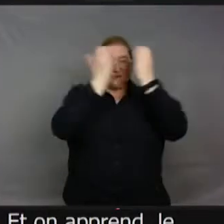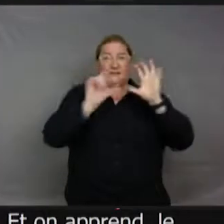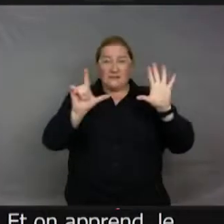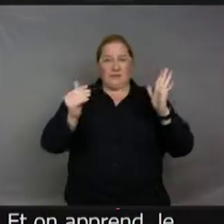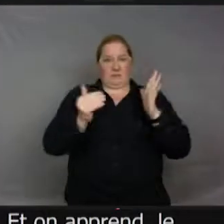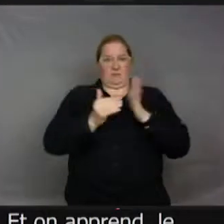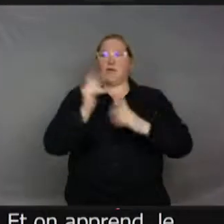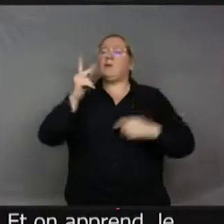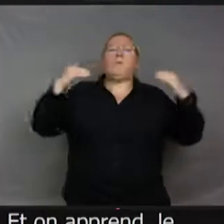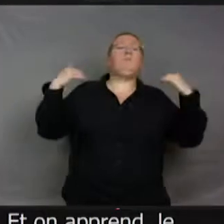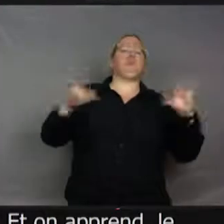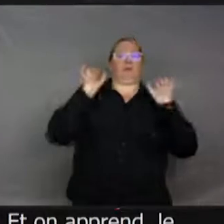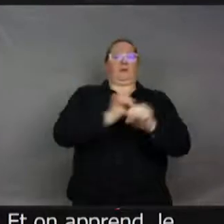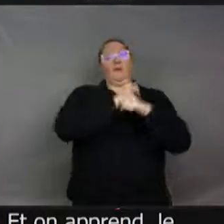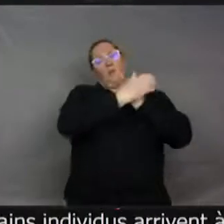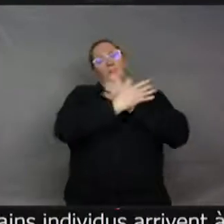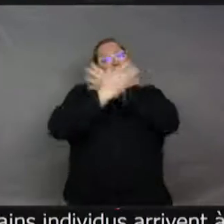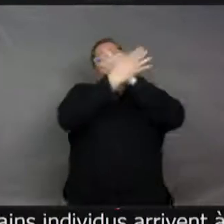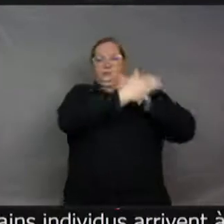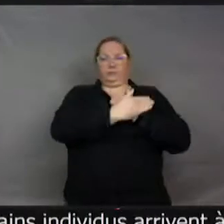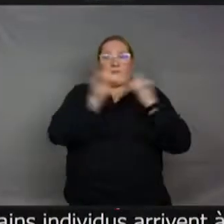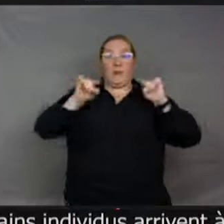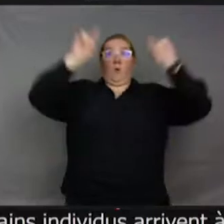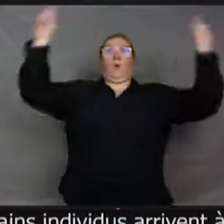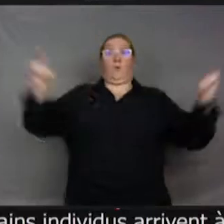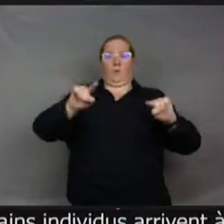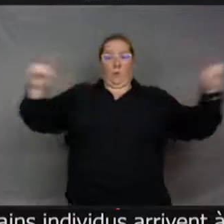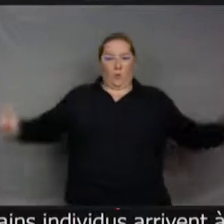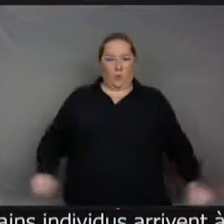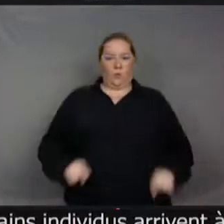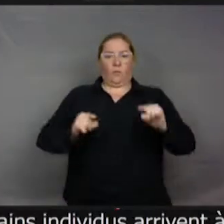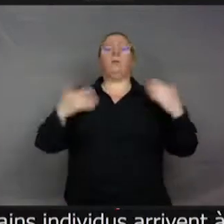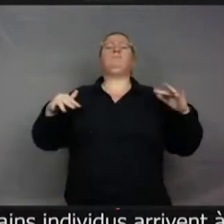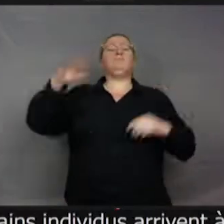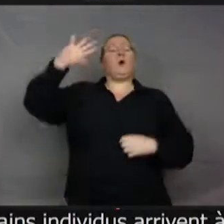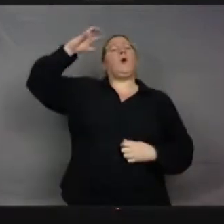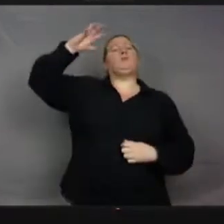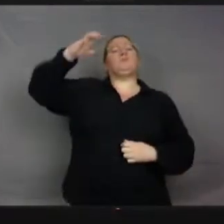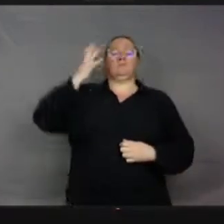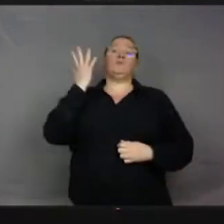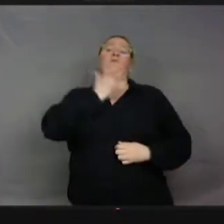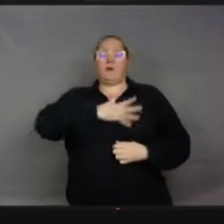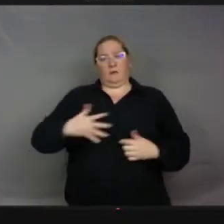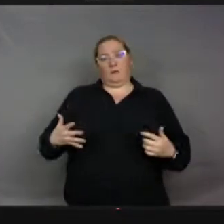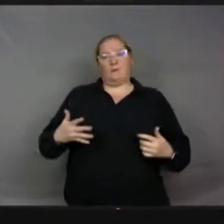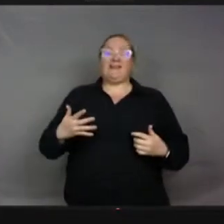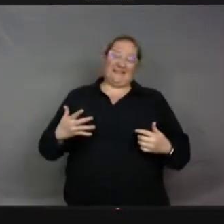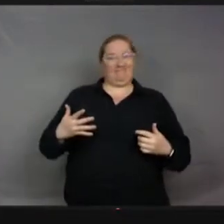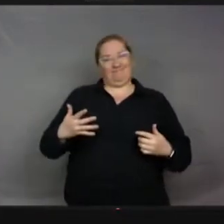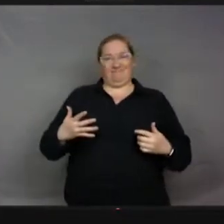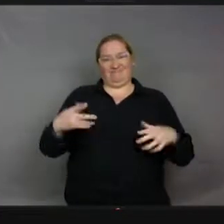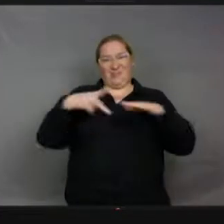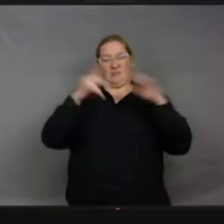magnifique papillon très grand et orange. C un grand papillon qui est un peu, d'ailleurs, les populations réduisent, réduisent,